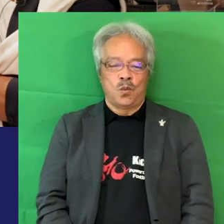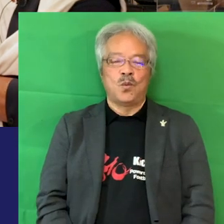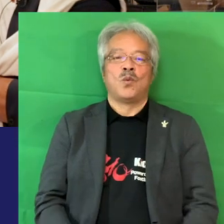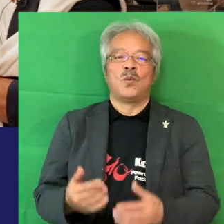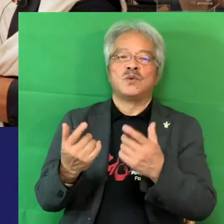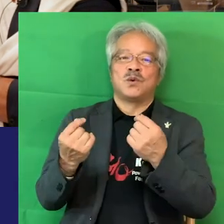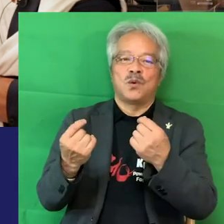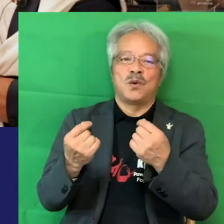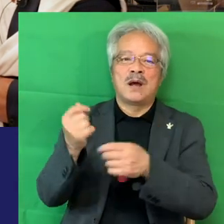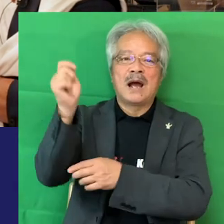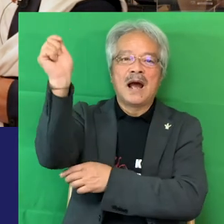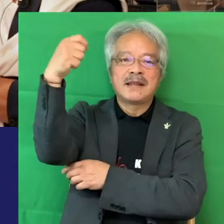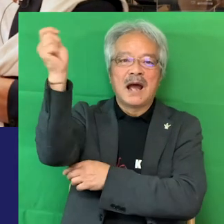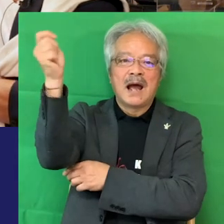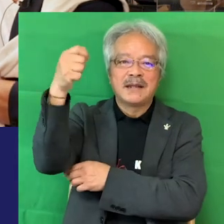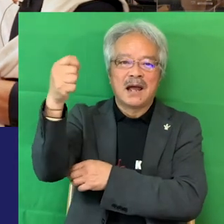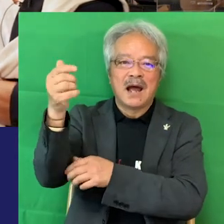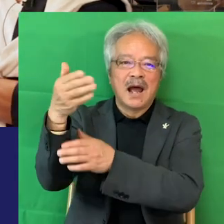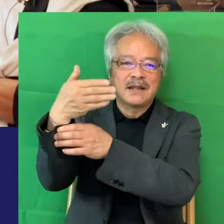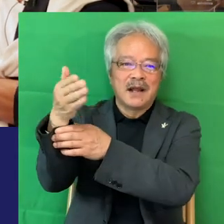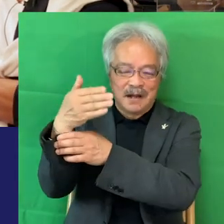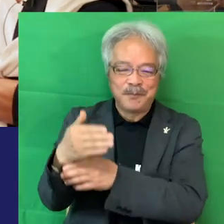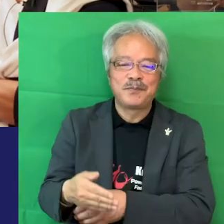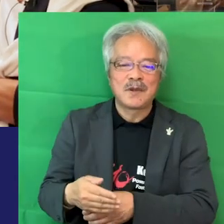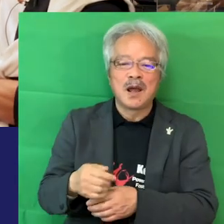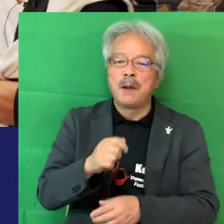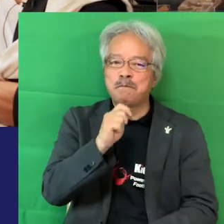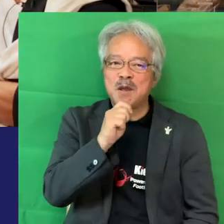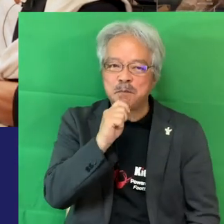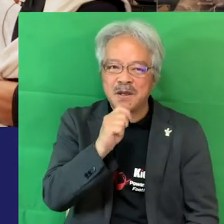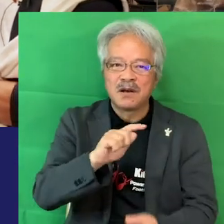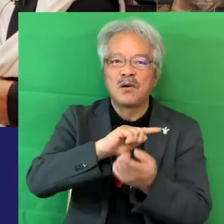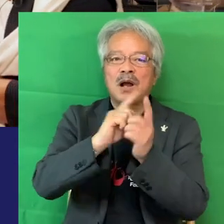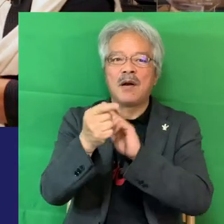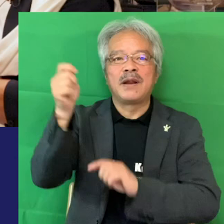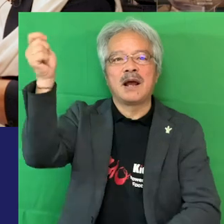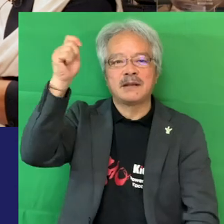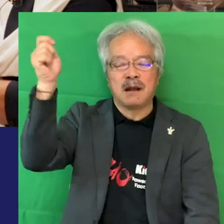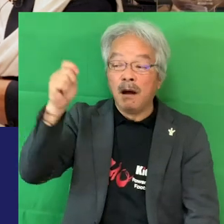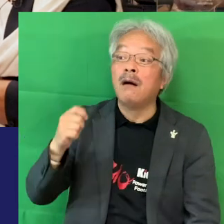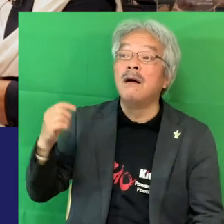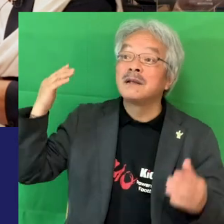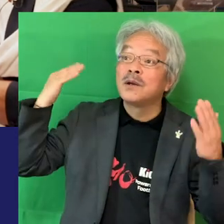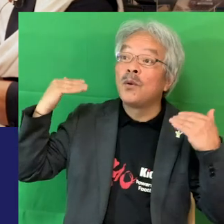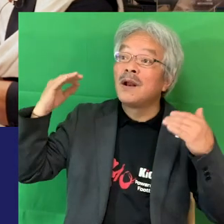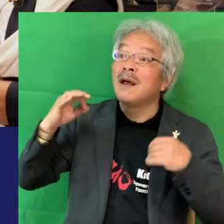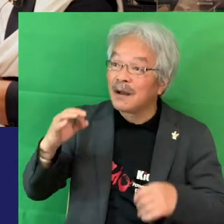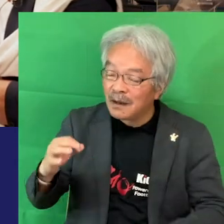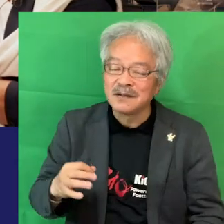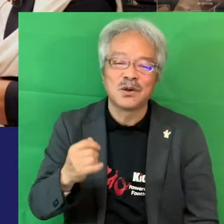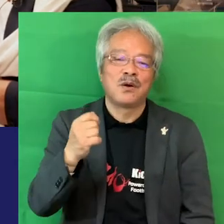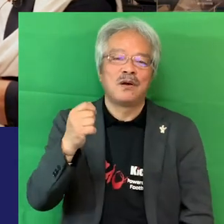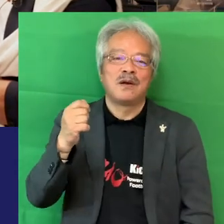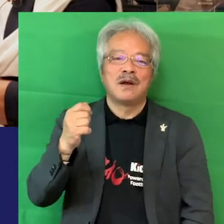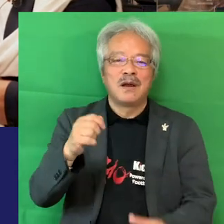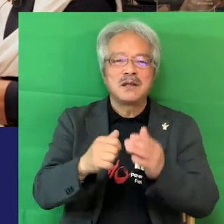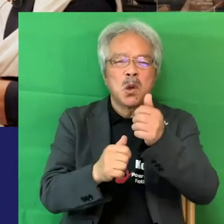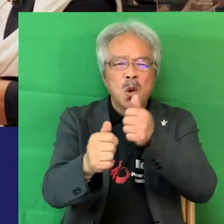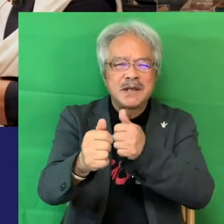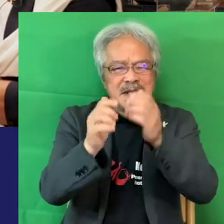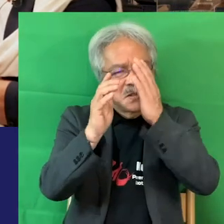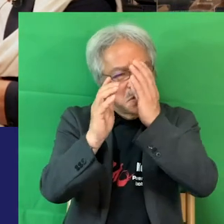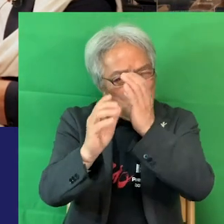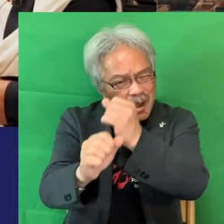この旗がポイントですねホイッルの代わりに旗でジャッジをしてく聞こえないからでも競技に一生懸命だと